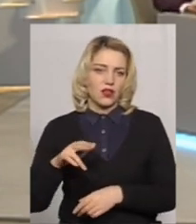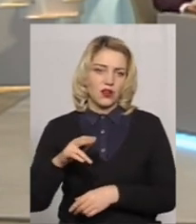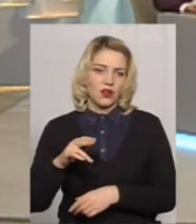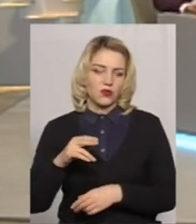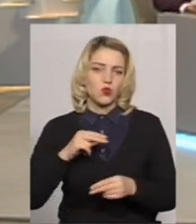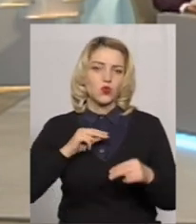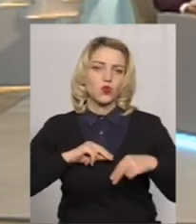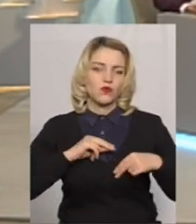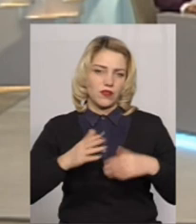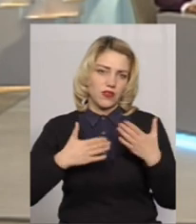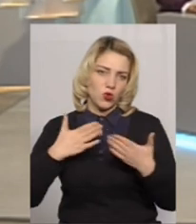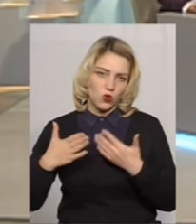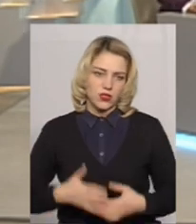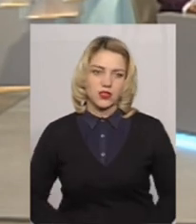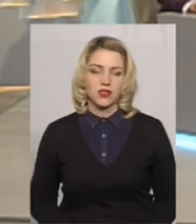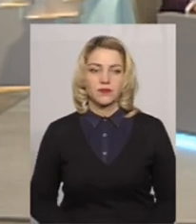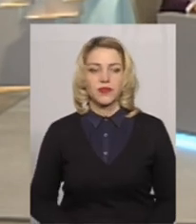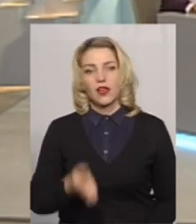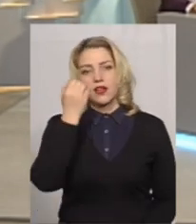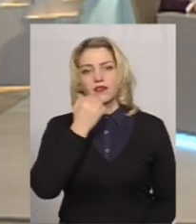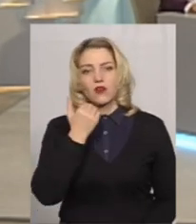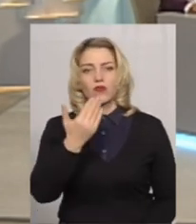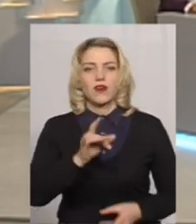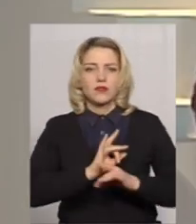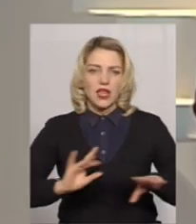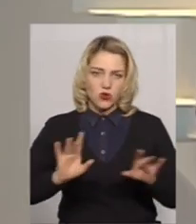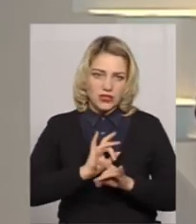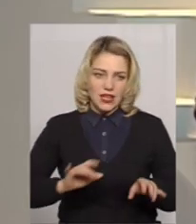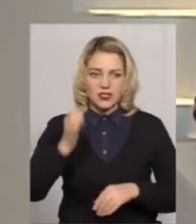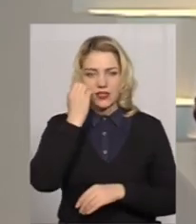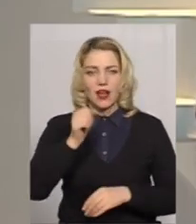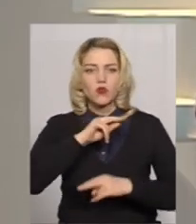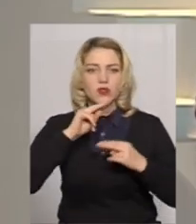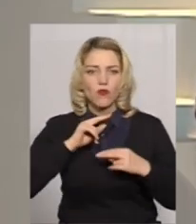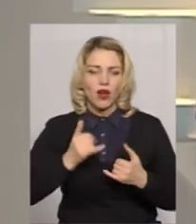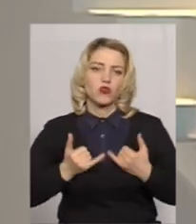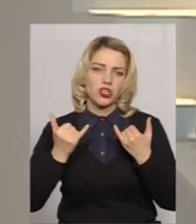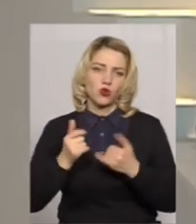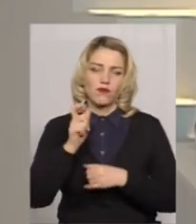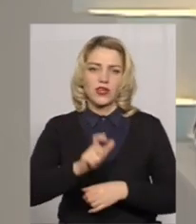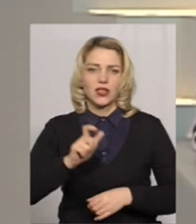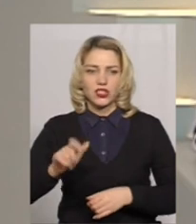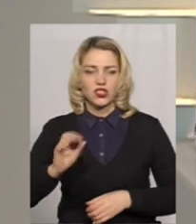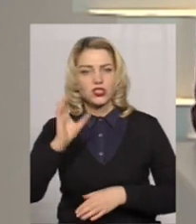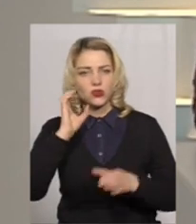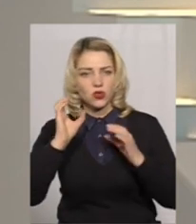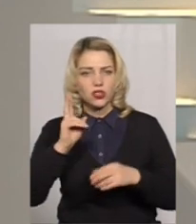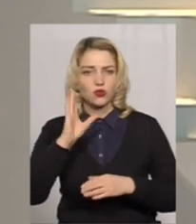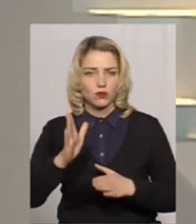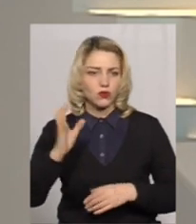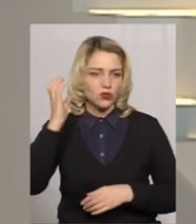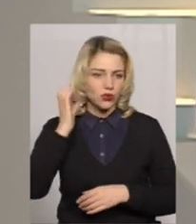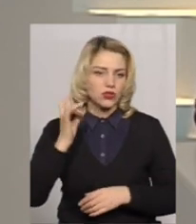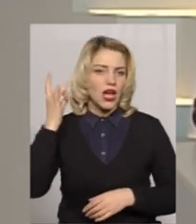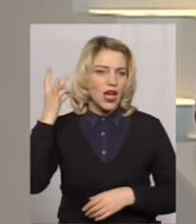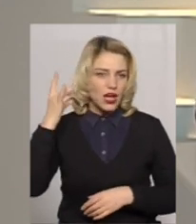трудові відносини. Дякую вам, дякую за поради і за роз'яснення. Дякую за увагу, шановні глядачі і слухачі, які будуть слухати